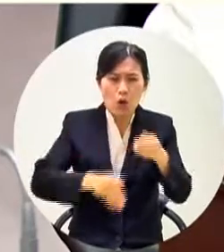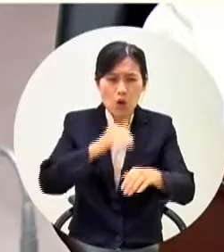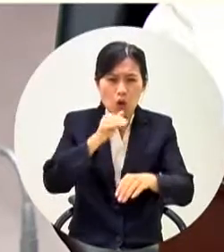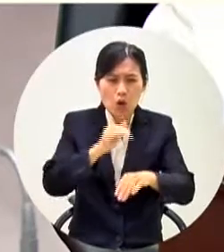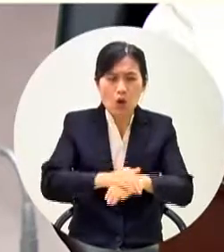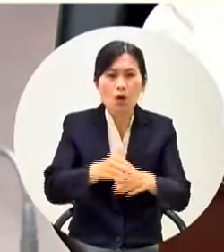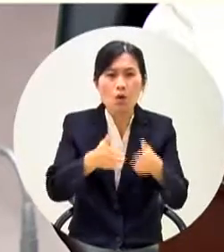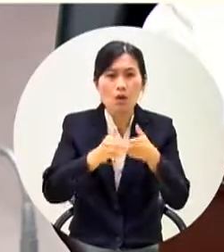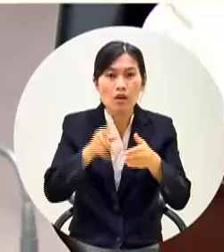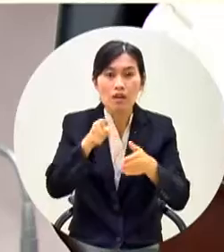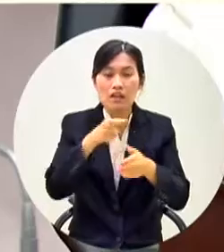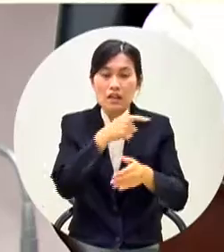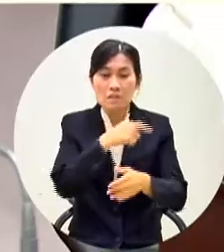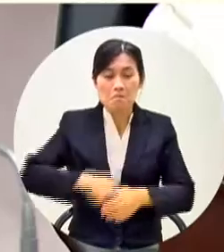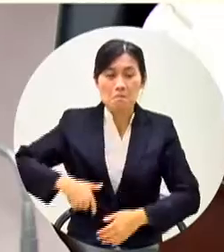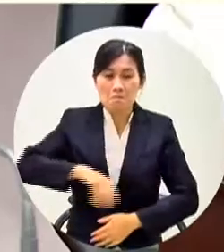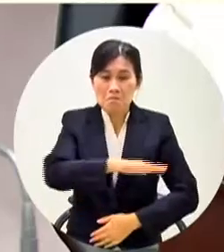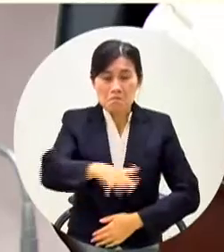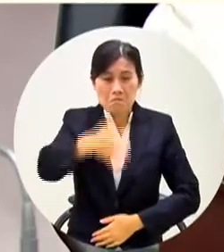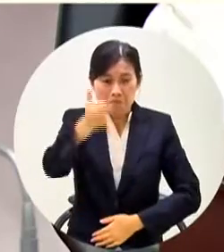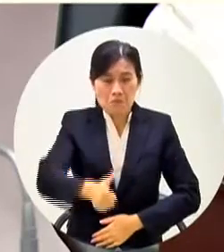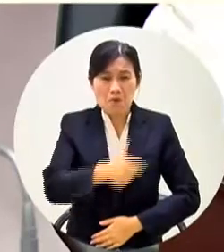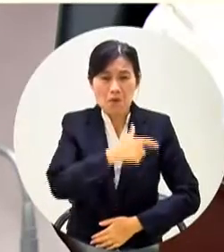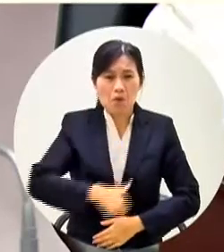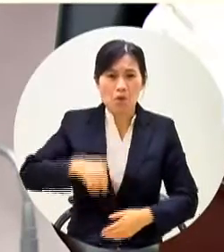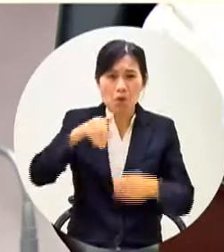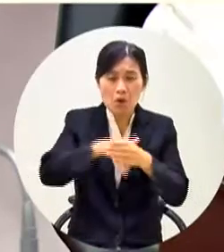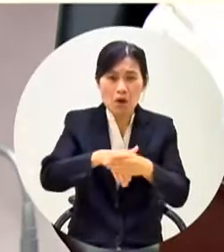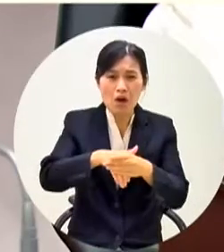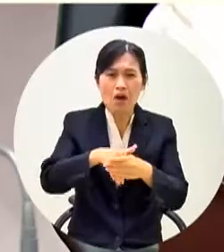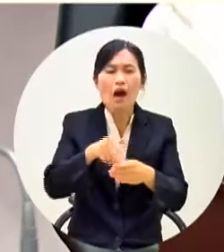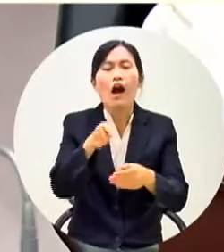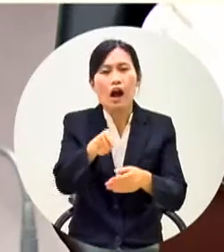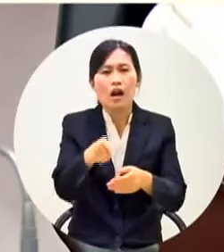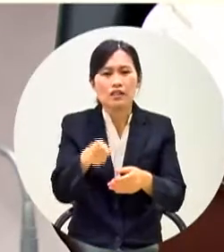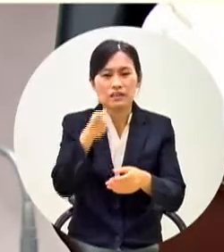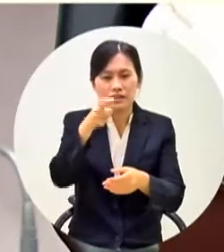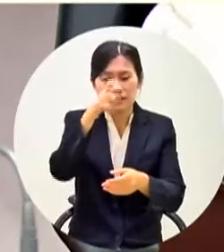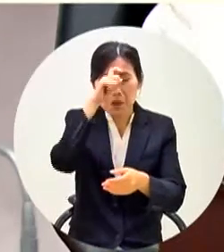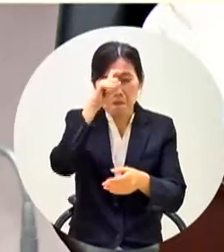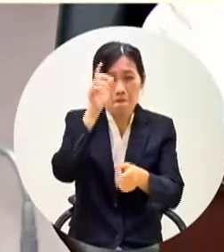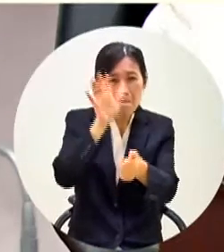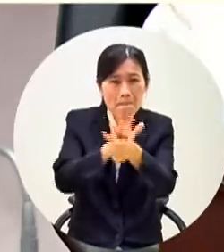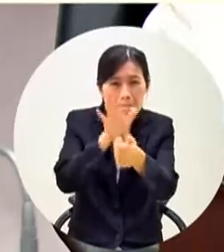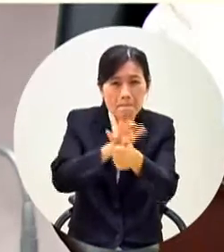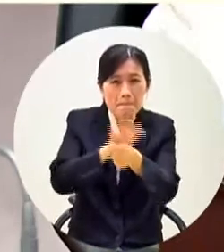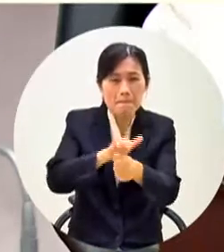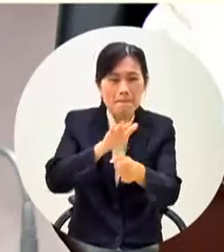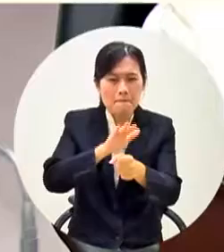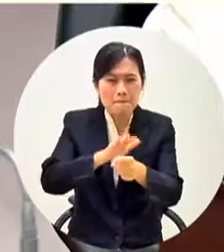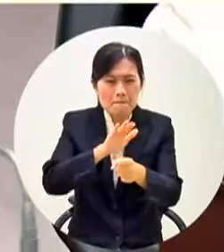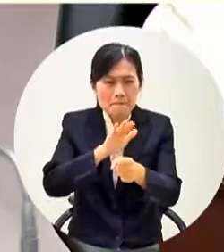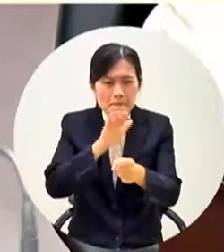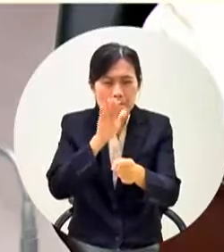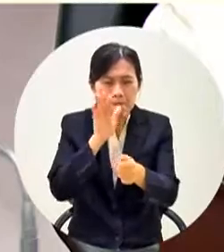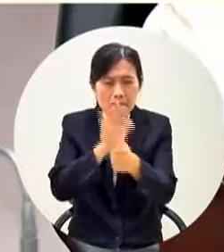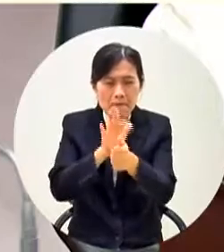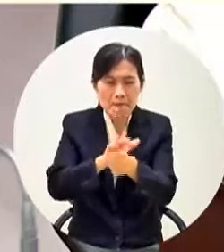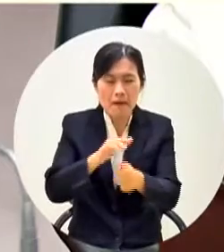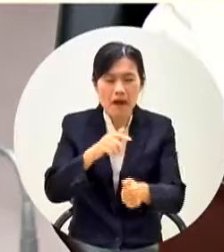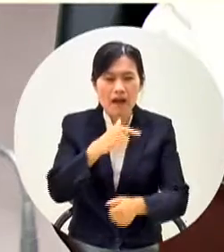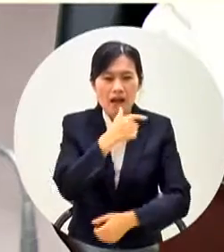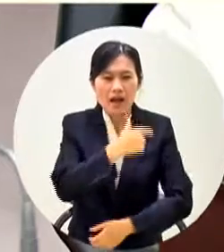總統的參選人原來你就是為了滿足韓市長參選總統